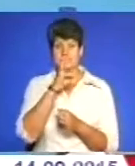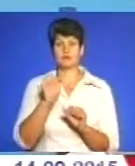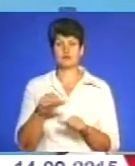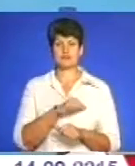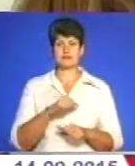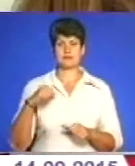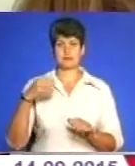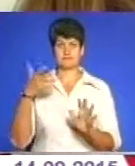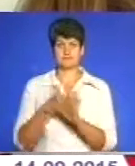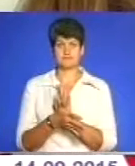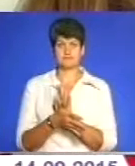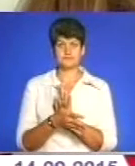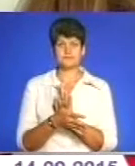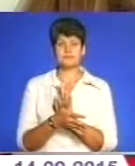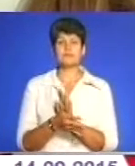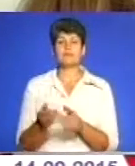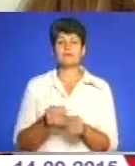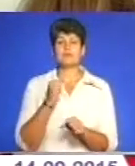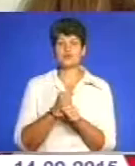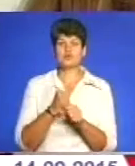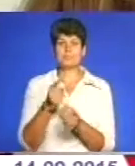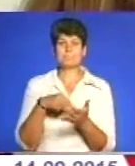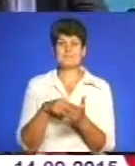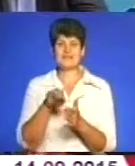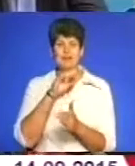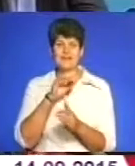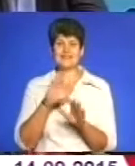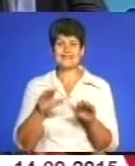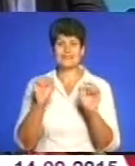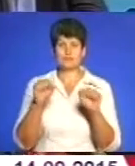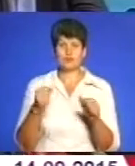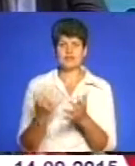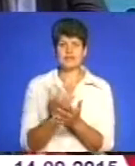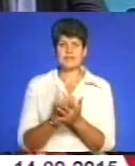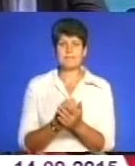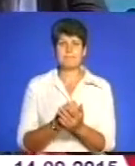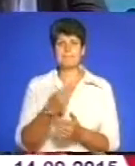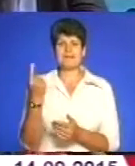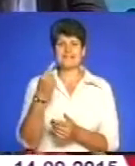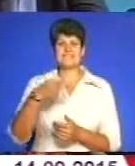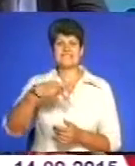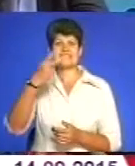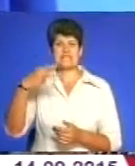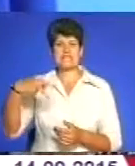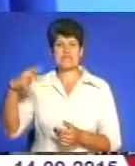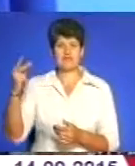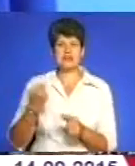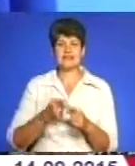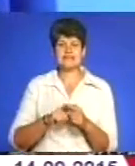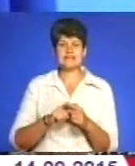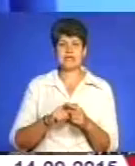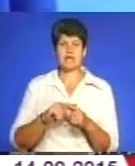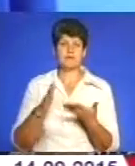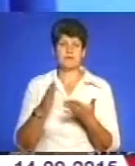самостійно її витрачати. Отож, працюючи в місті професій, діти зможуть заробити свої перші єврики. Це умовна валюта проєкту. На